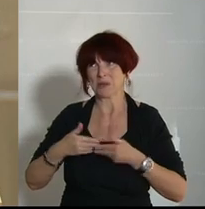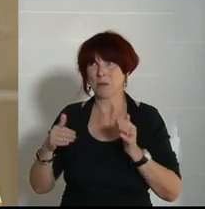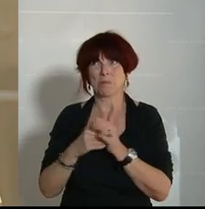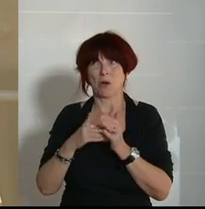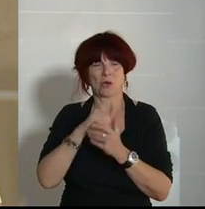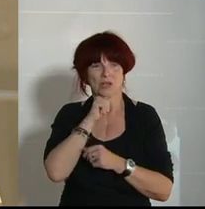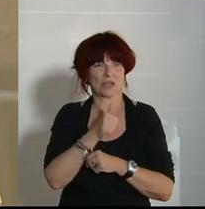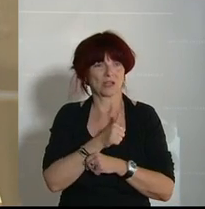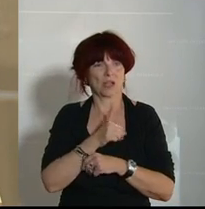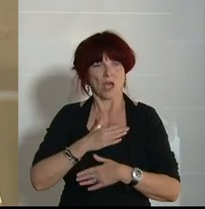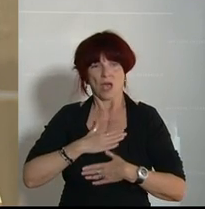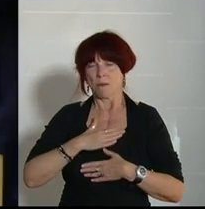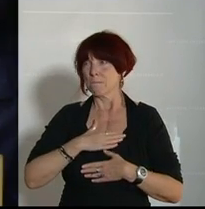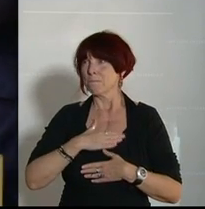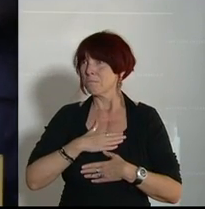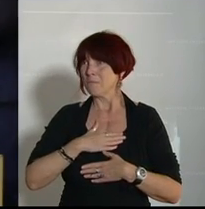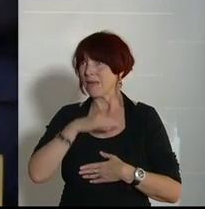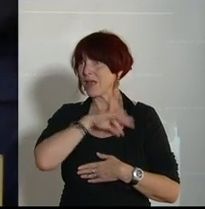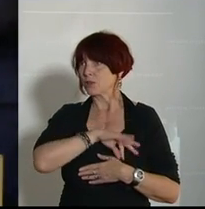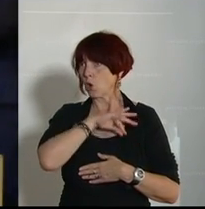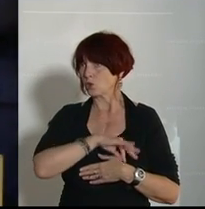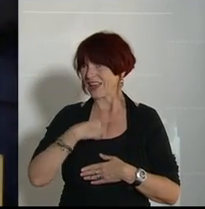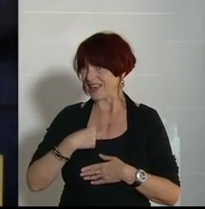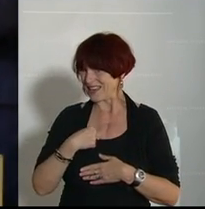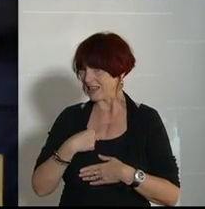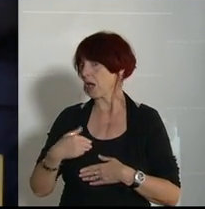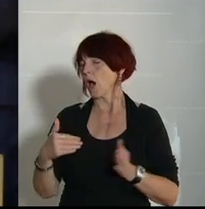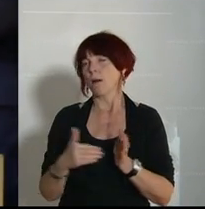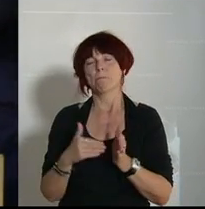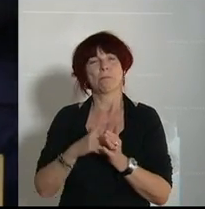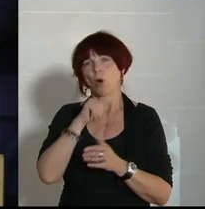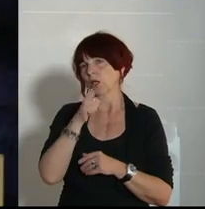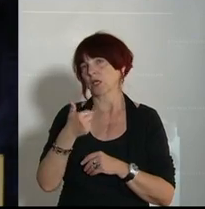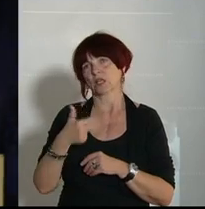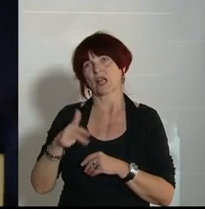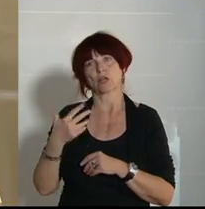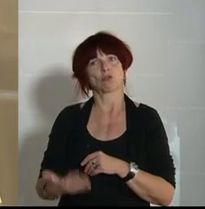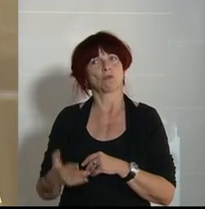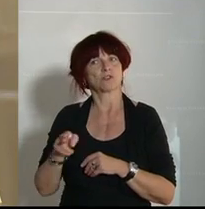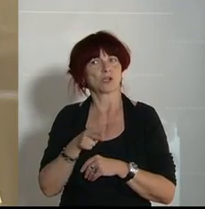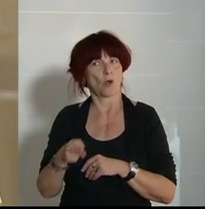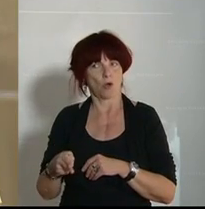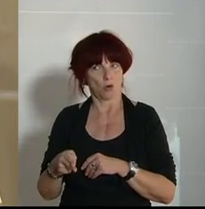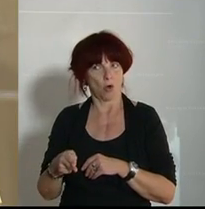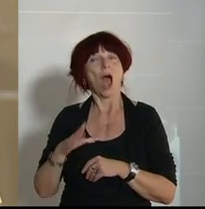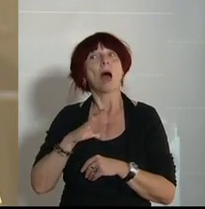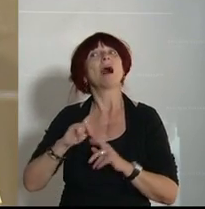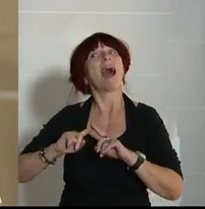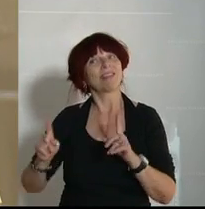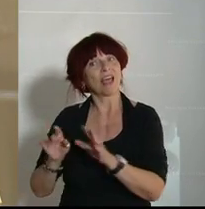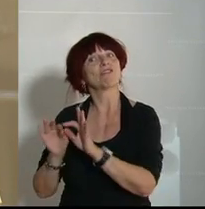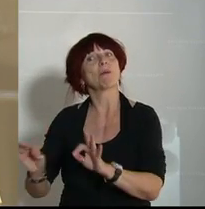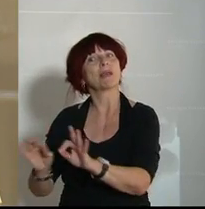meine Tochter nicht die 350 Euro, aber es gibt Frauen und Männer und Familien in diesem Land, die mehr als 350 Euro für ihre Kinder bräuchten,